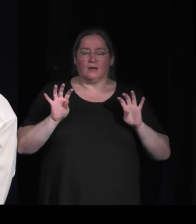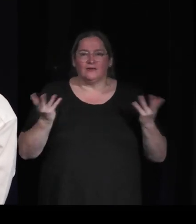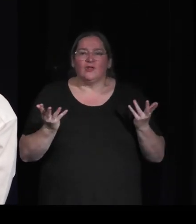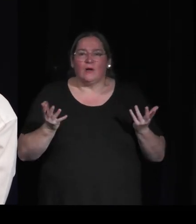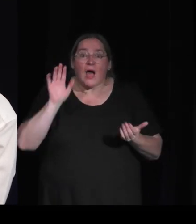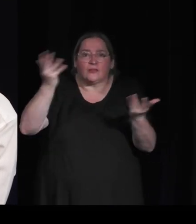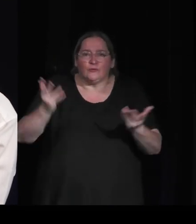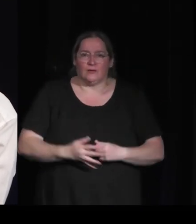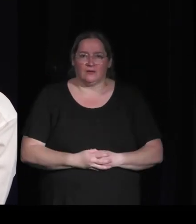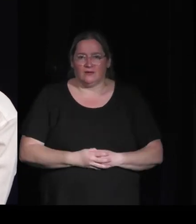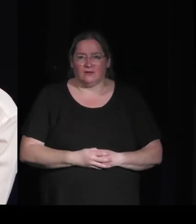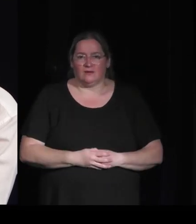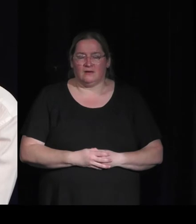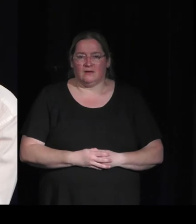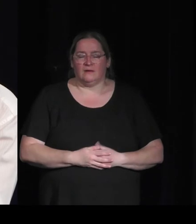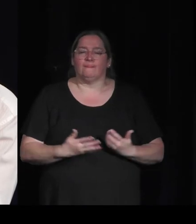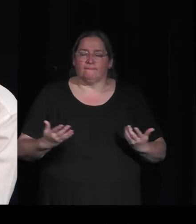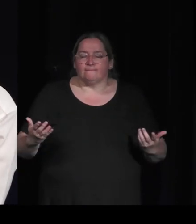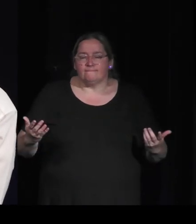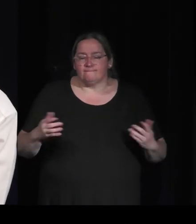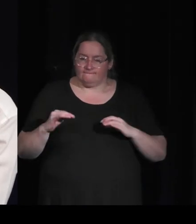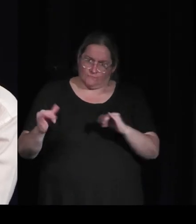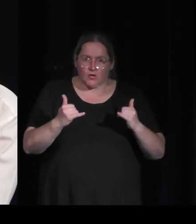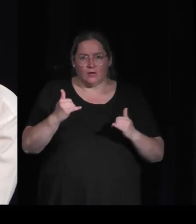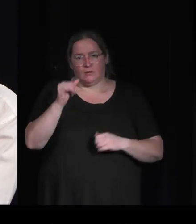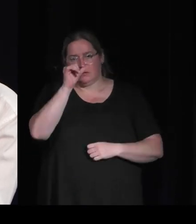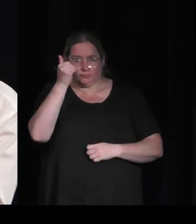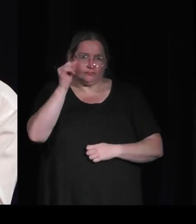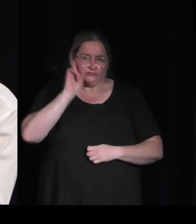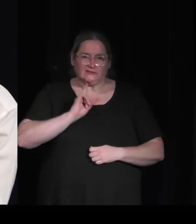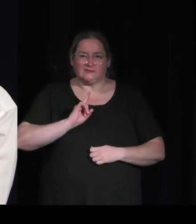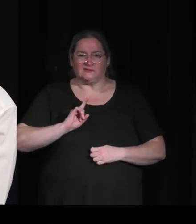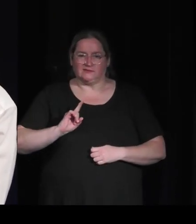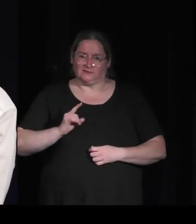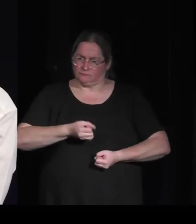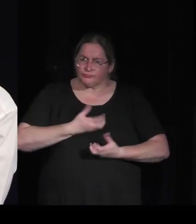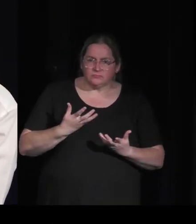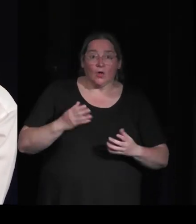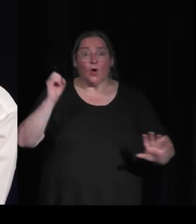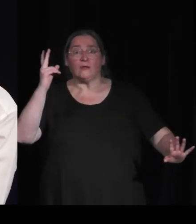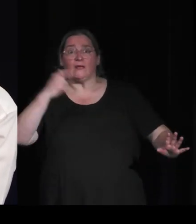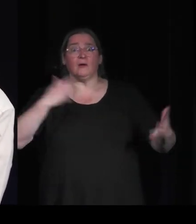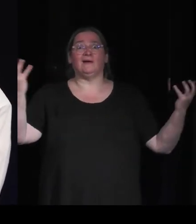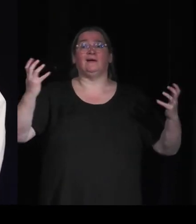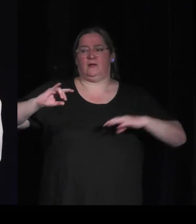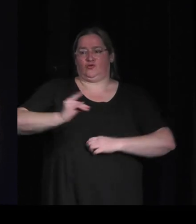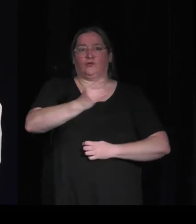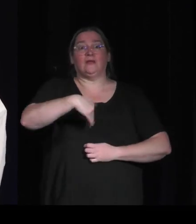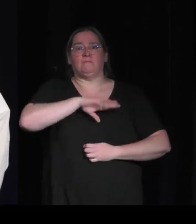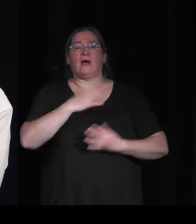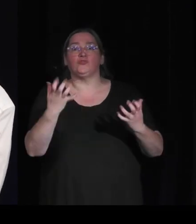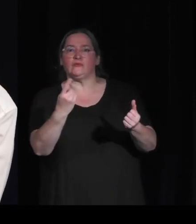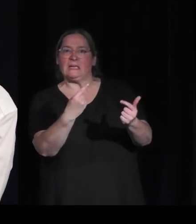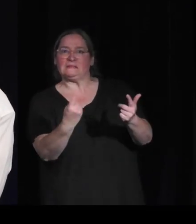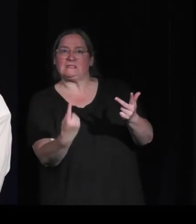part des joueurs c'est-à-dire les joueurs ce que vous avez des joueurs et des joueuses qui vous ont dit ok j'ai envie de jouer à Dordogne parce que j'attends